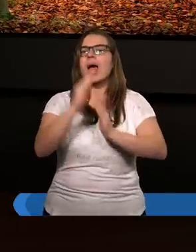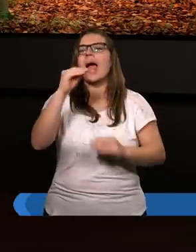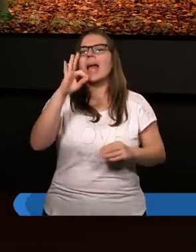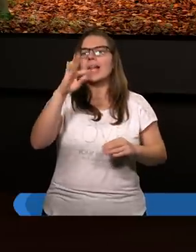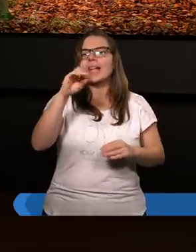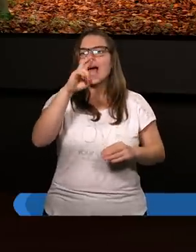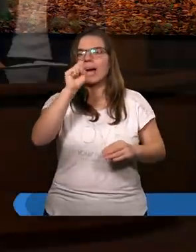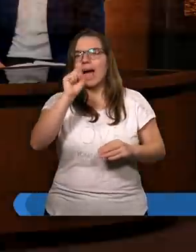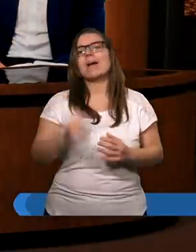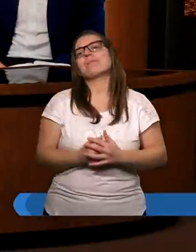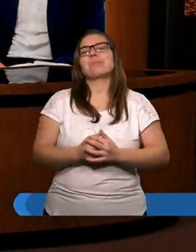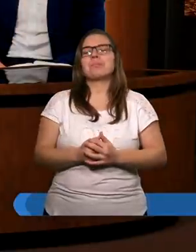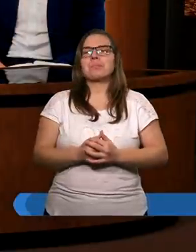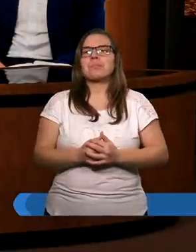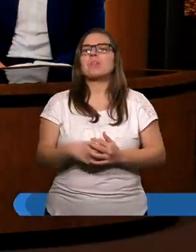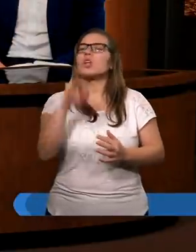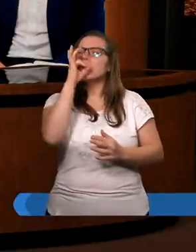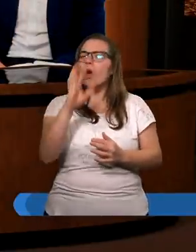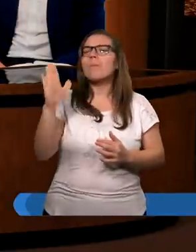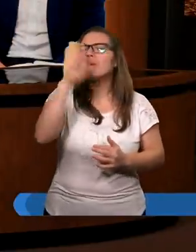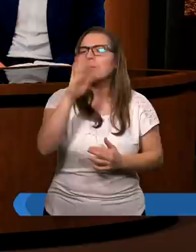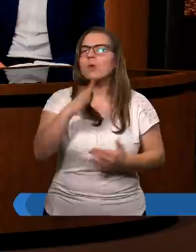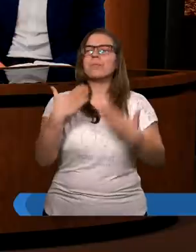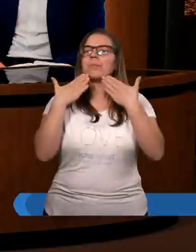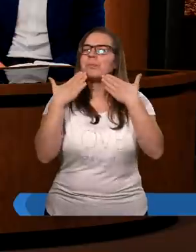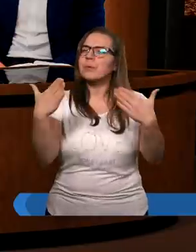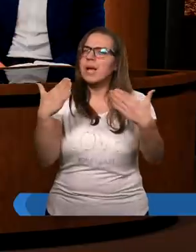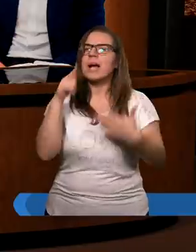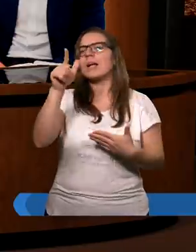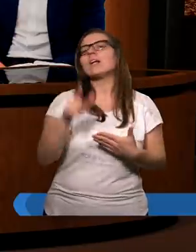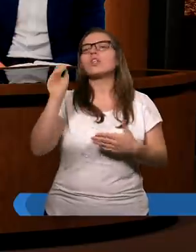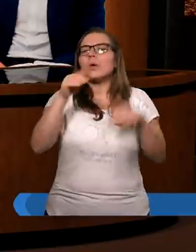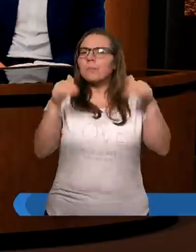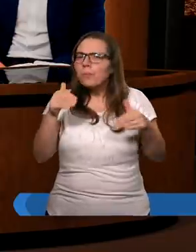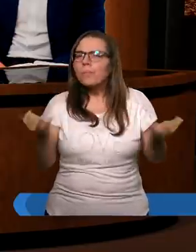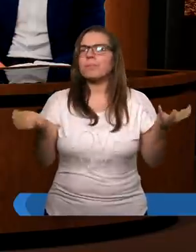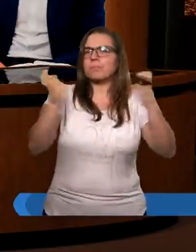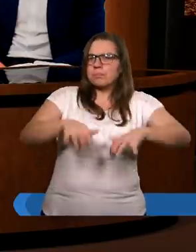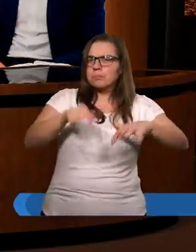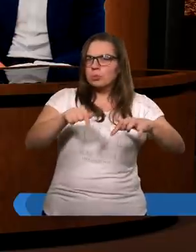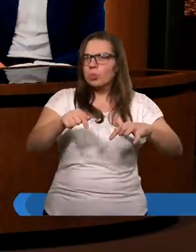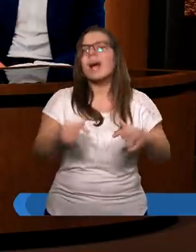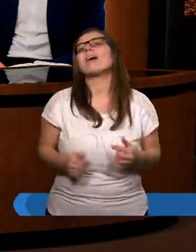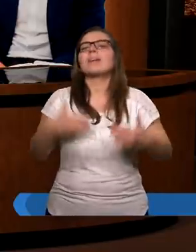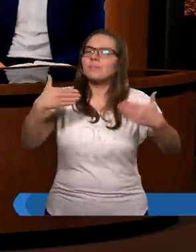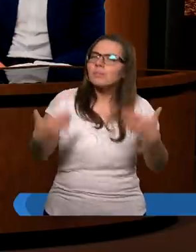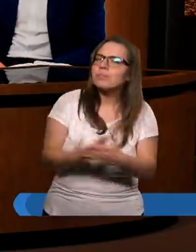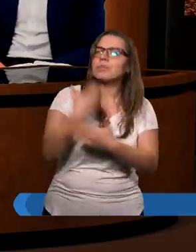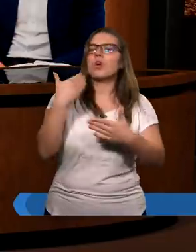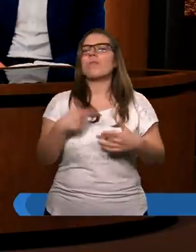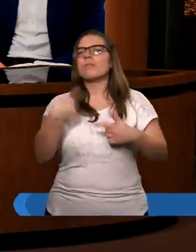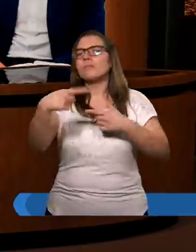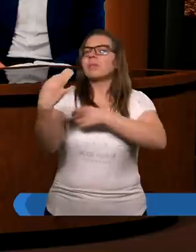Poproszę Esterkę. Dobry Boże, dziękujemy Tobie za to, że mogliśmy się spotkać tutaj znowu